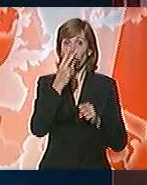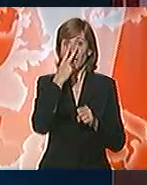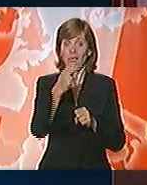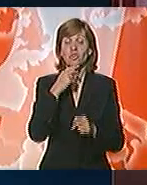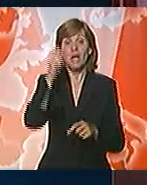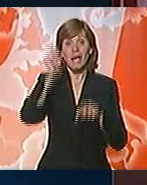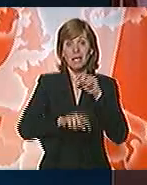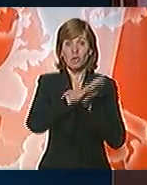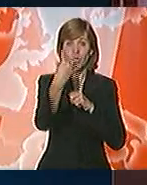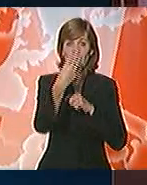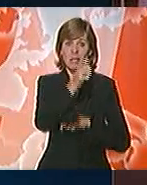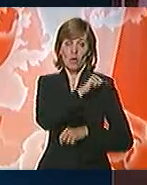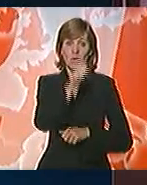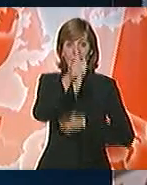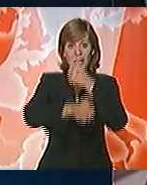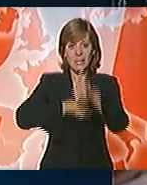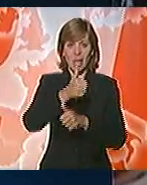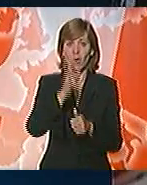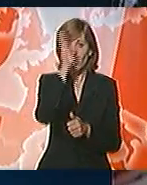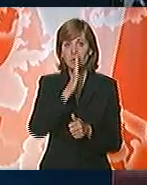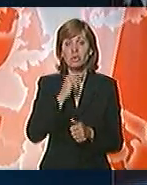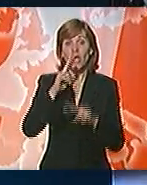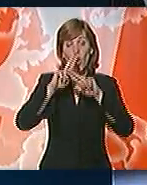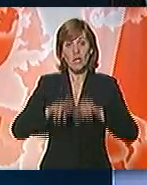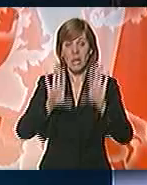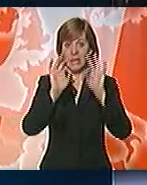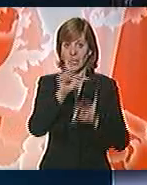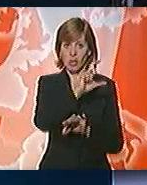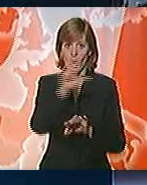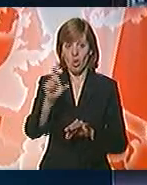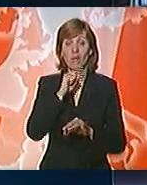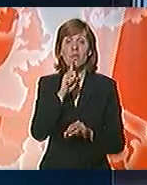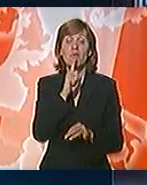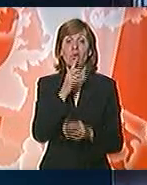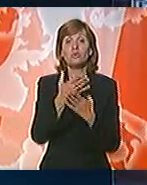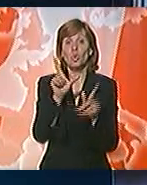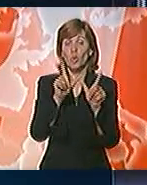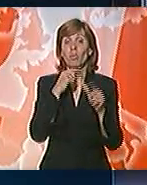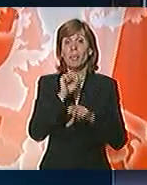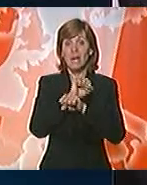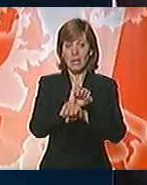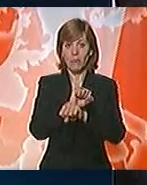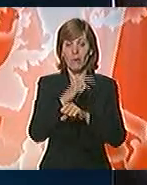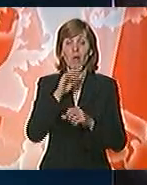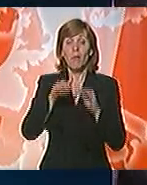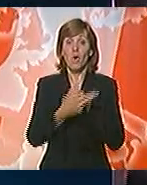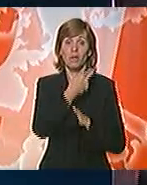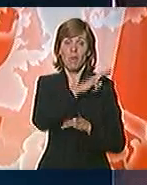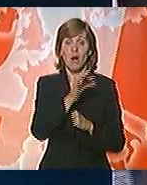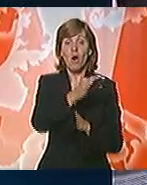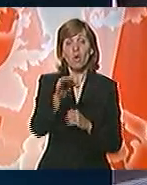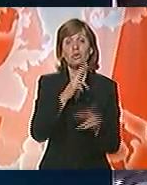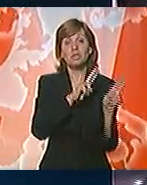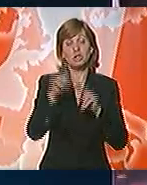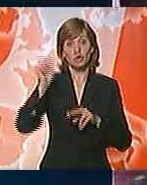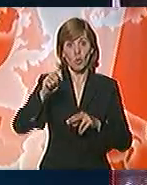kazna do 40 godina zatvora osumničena je i preostalih 10 okrivljenih koji su u pritvoru. Port Parolka Okružnog suda u Beogradu